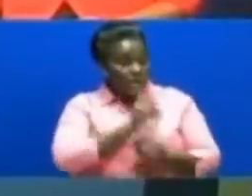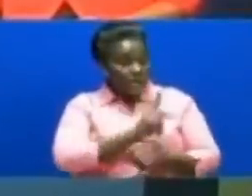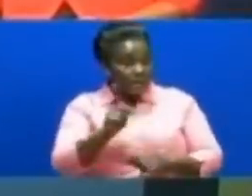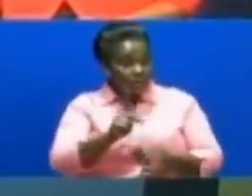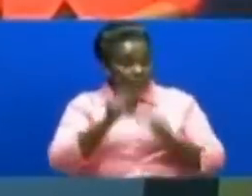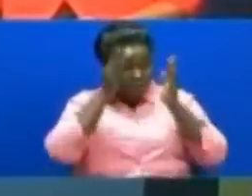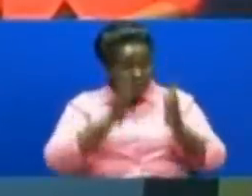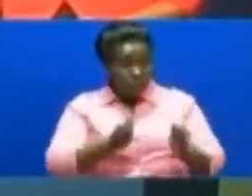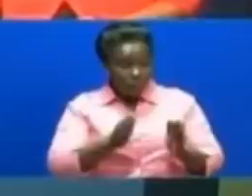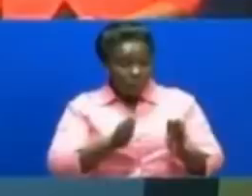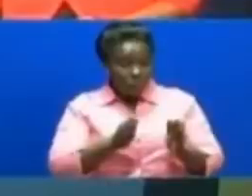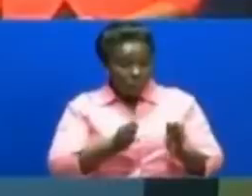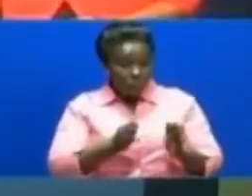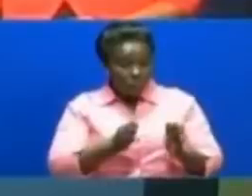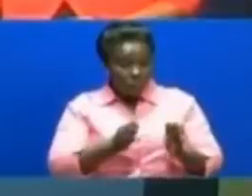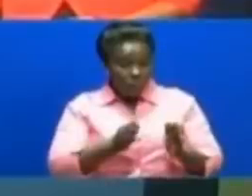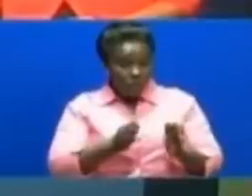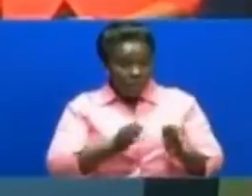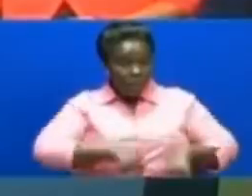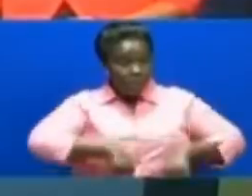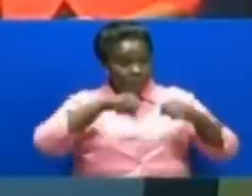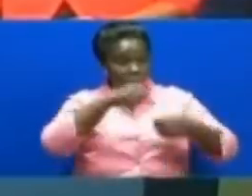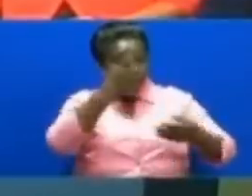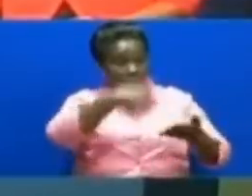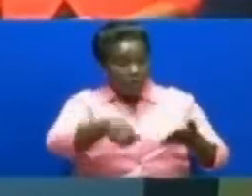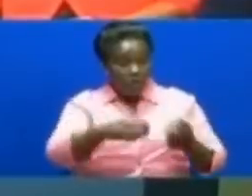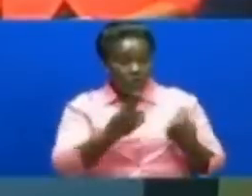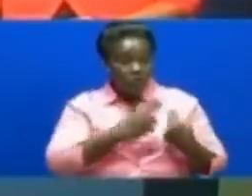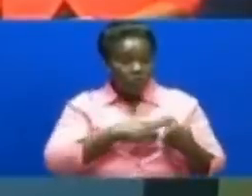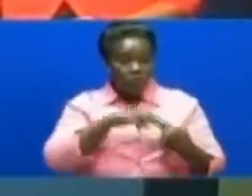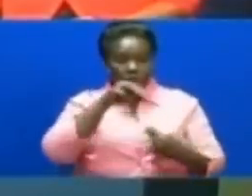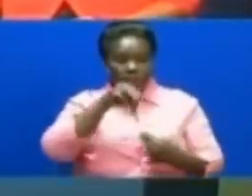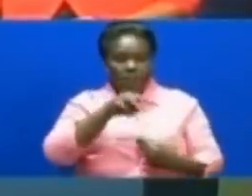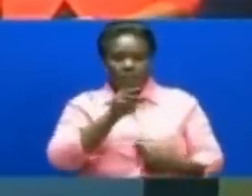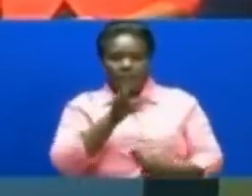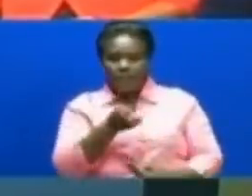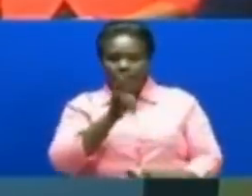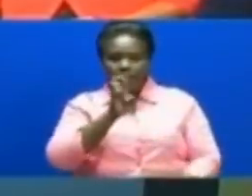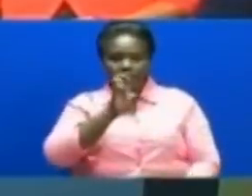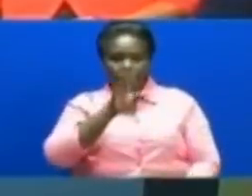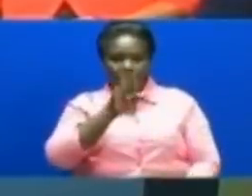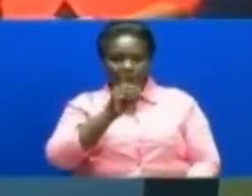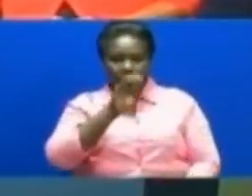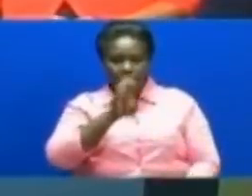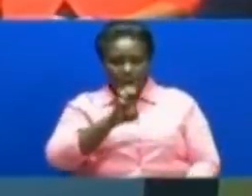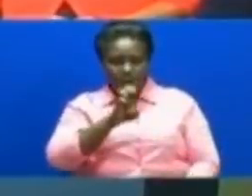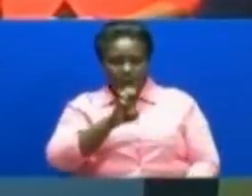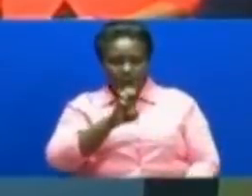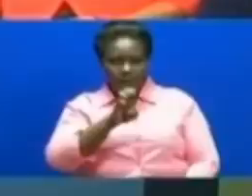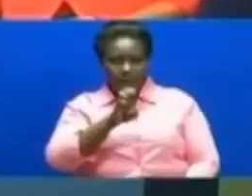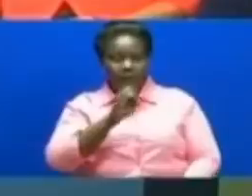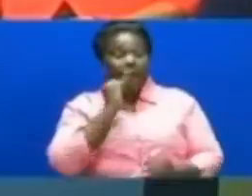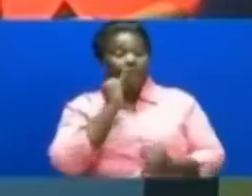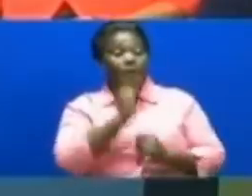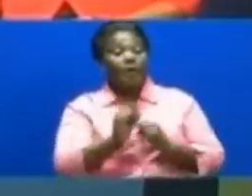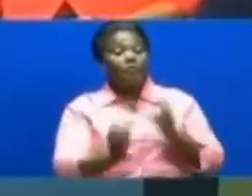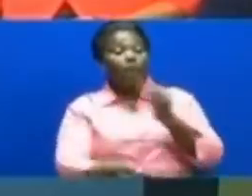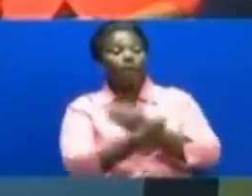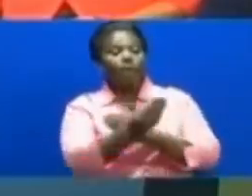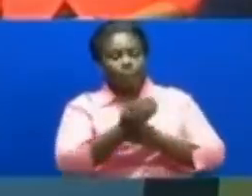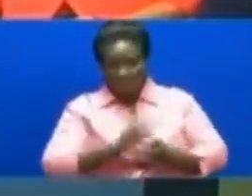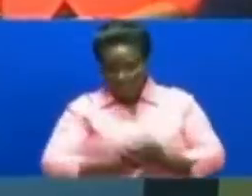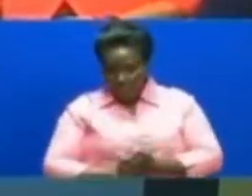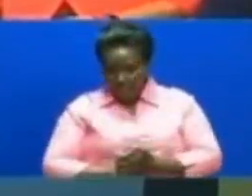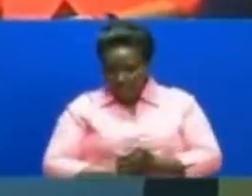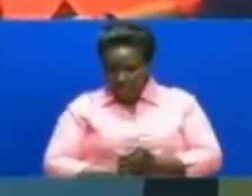Dr. Edwin Muhede Hame kataa rushwa mbayo ilikuwa napewa na raia wa kichina Kwa lengo